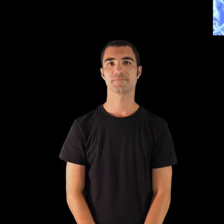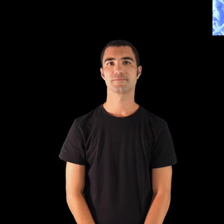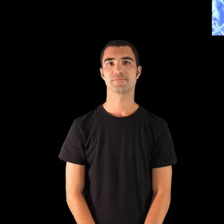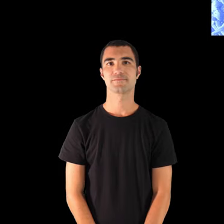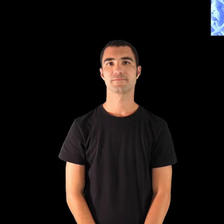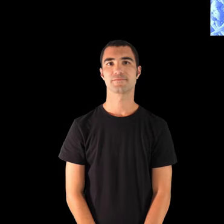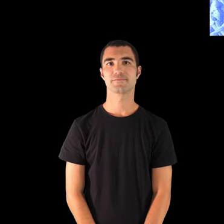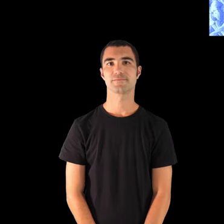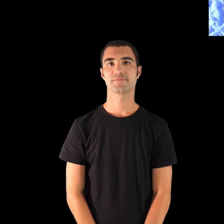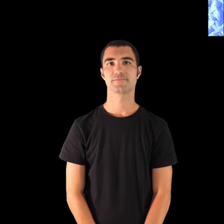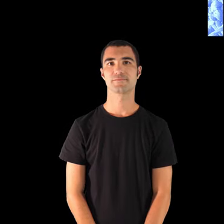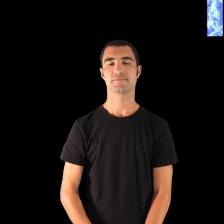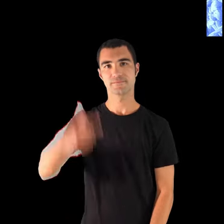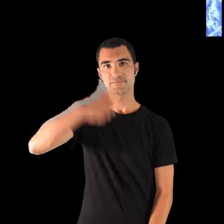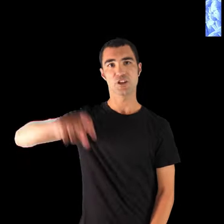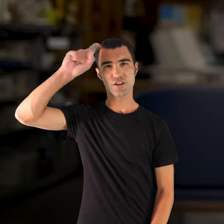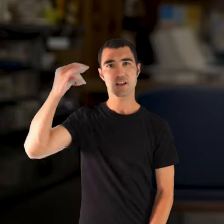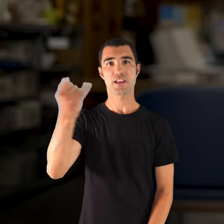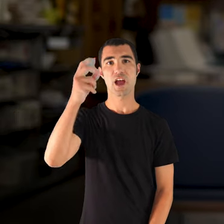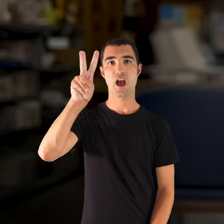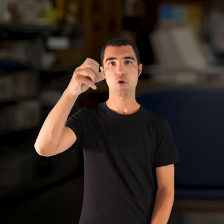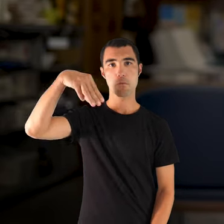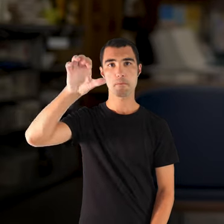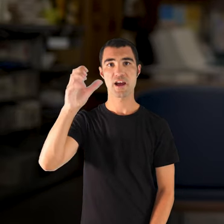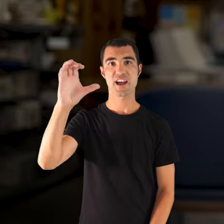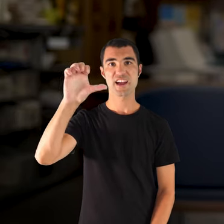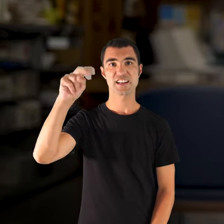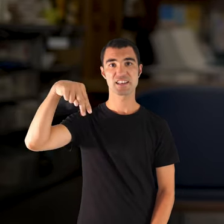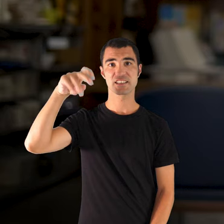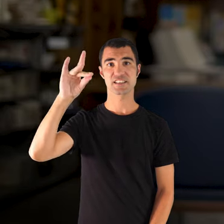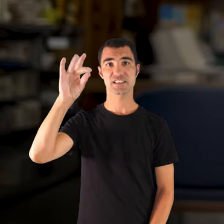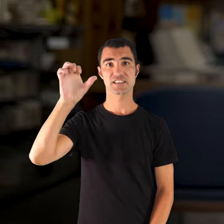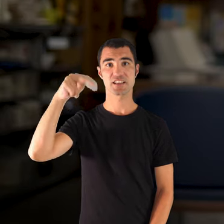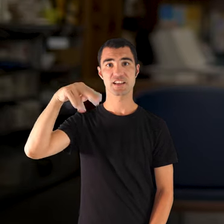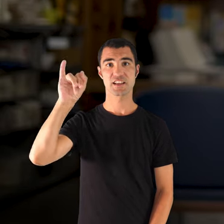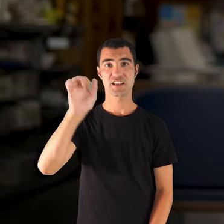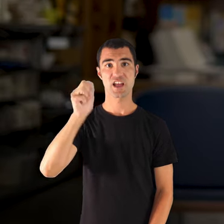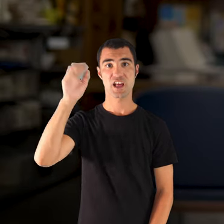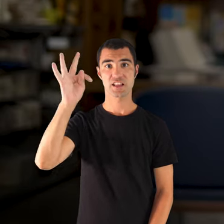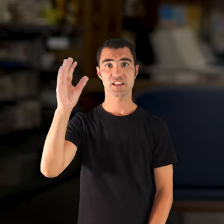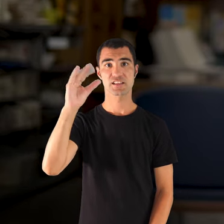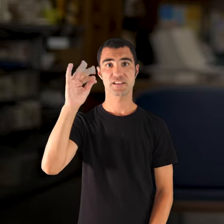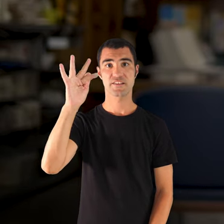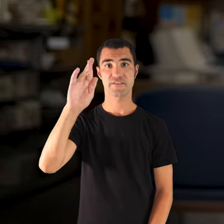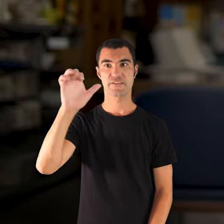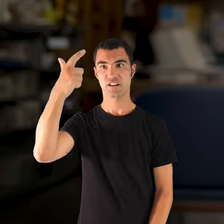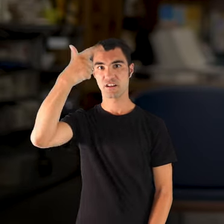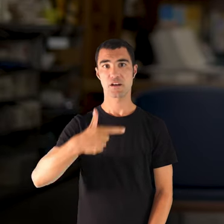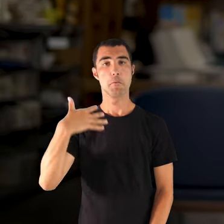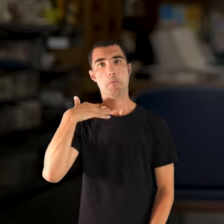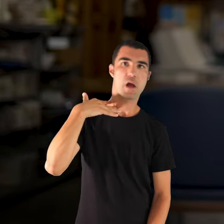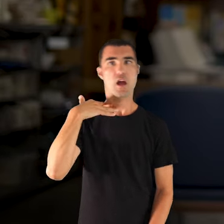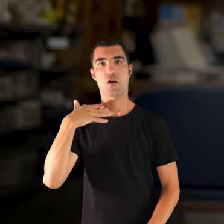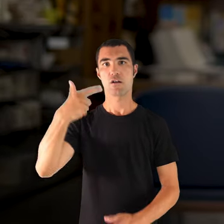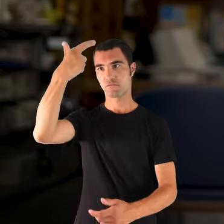Institut Cartogràfic en Jaume ha ensenyat cifres m'adiven el mouners nas que jo tingui res de molt perquè vai néixer a una barriada